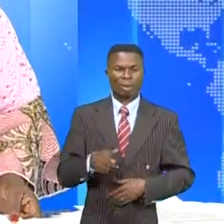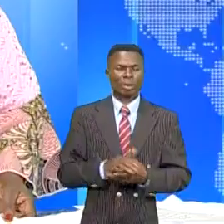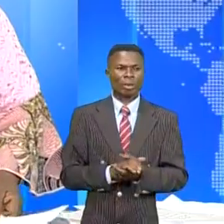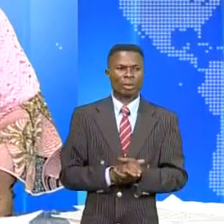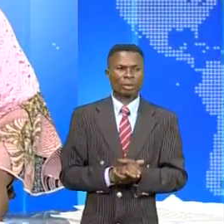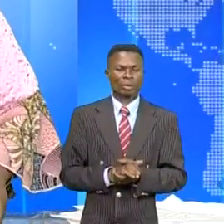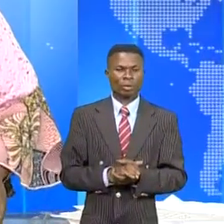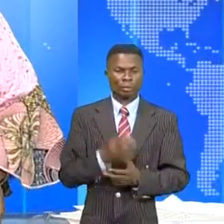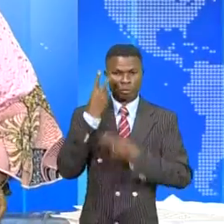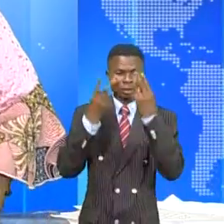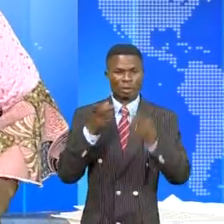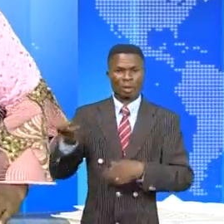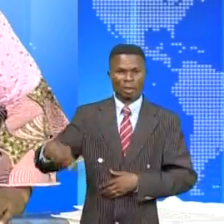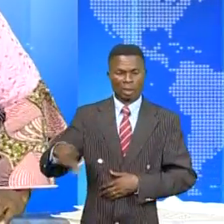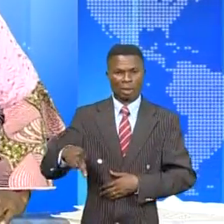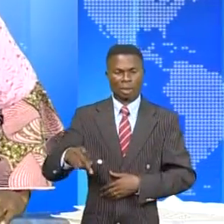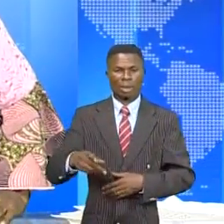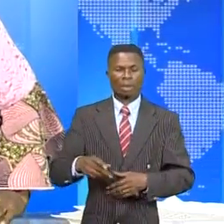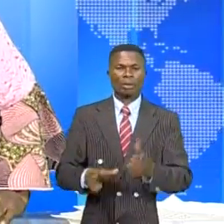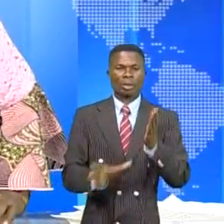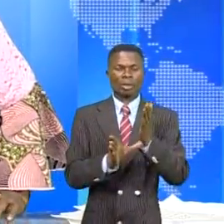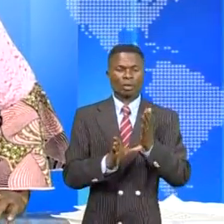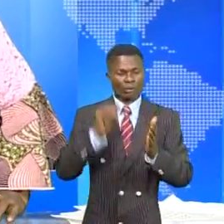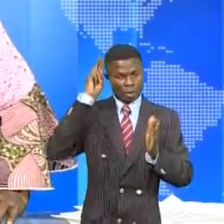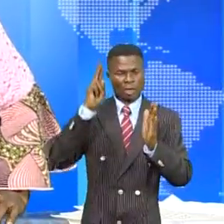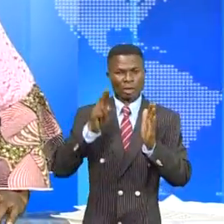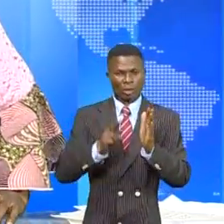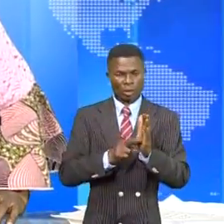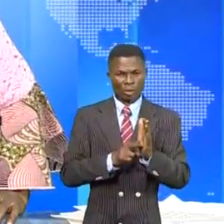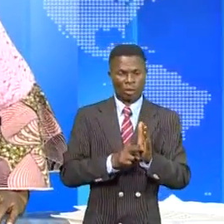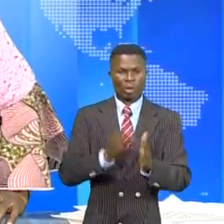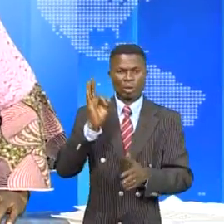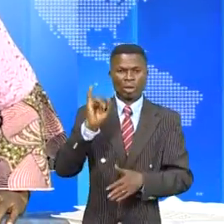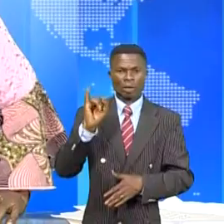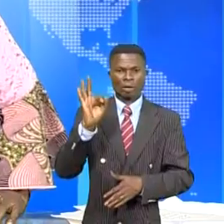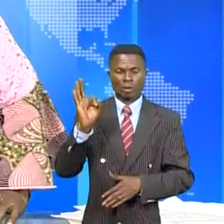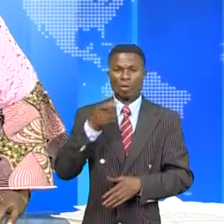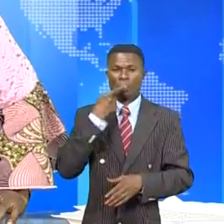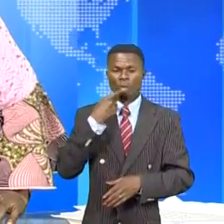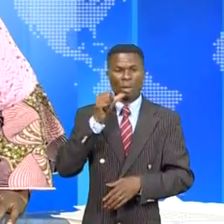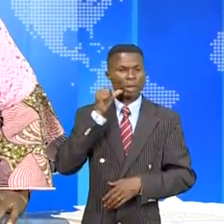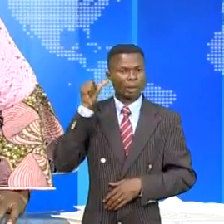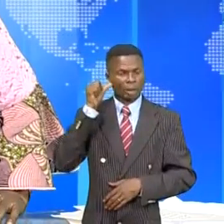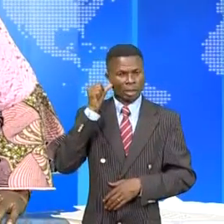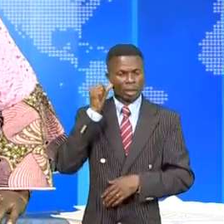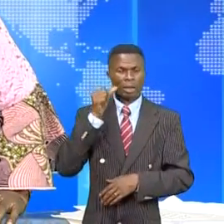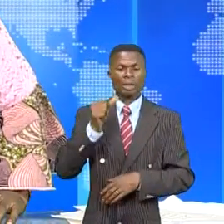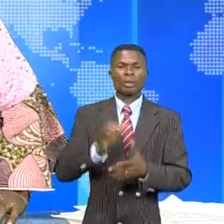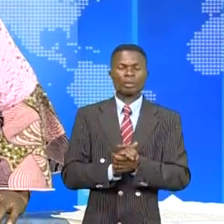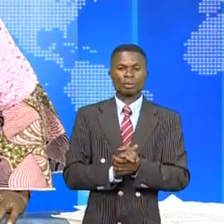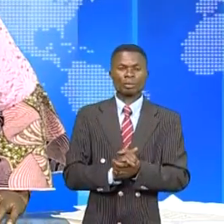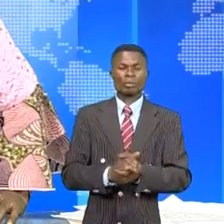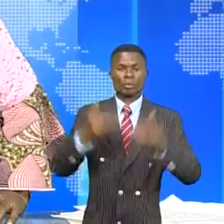faisons un tour dans les provinces pour vous informer qu'il y la vie ce gouverneur Fifi Massou Kassaini a échangé hier avec le consul général de